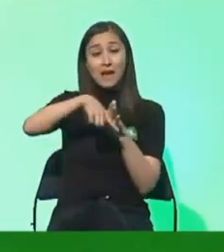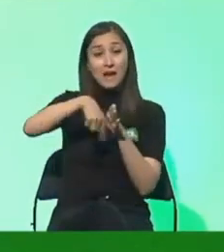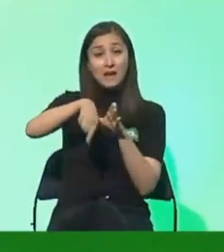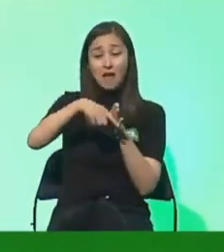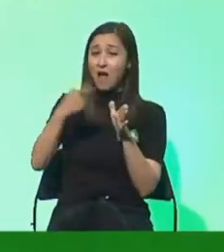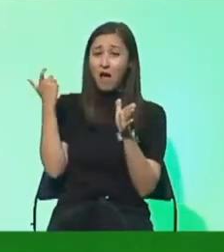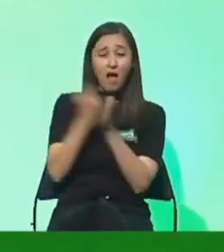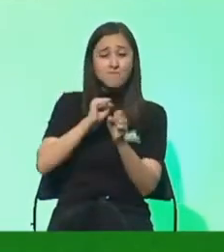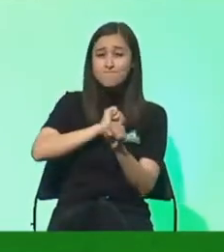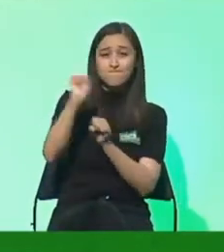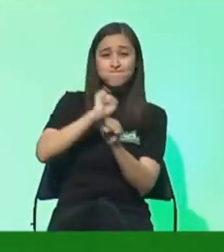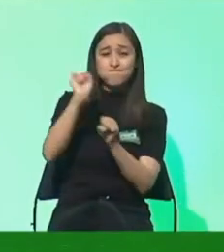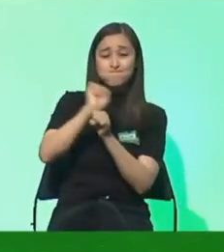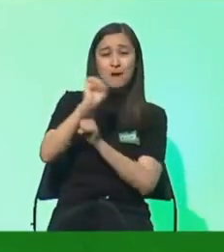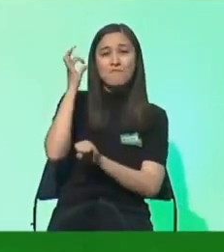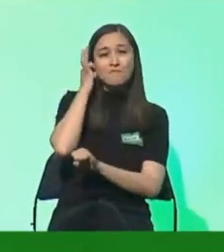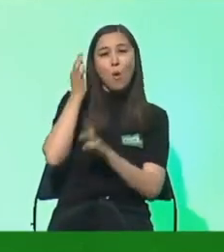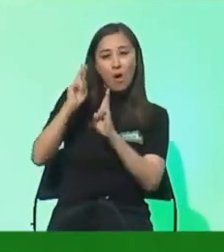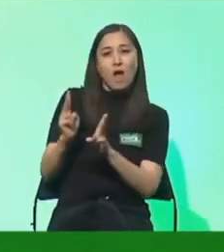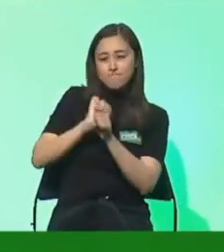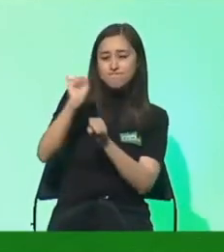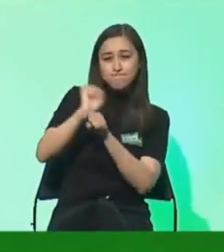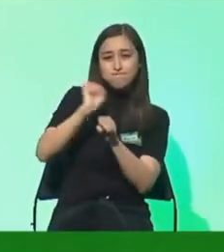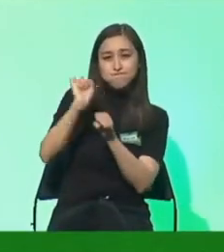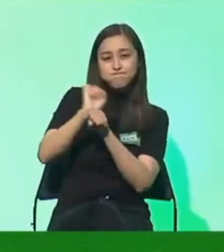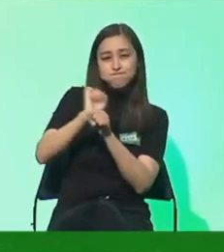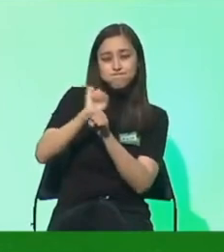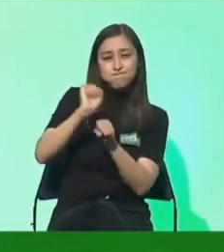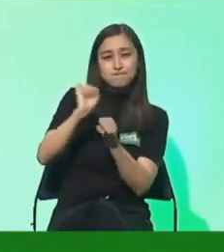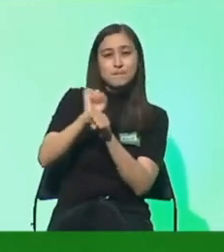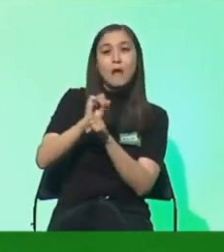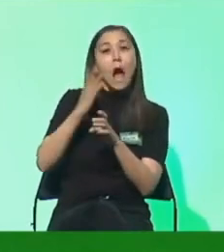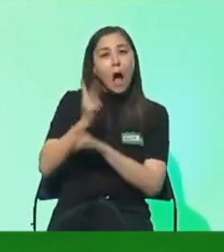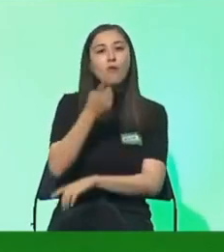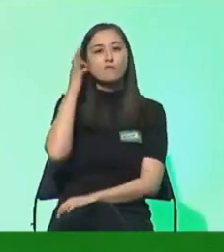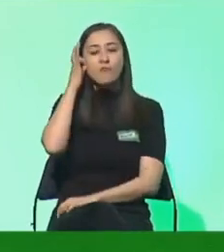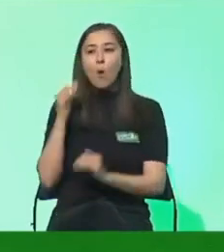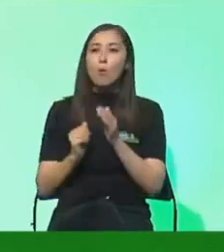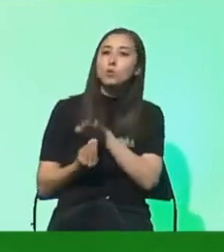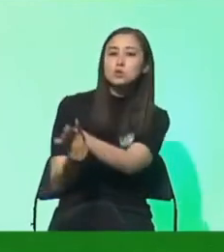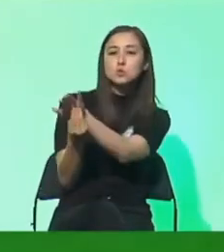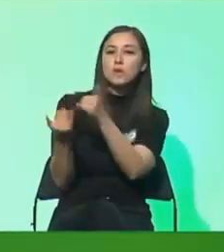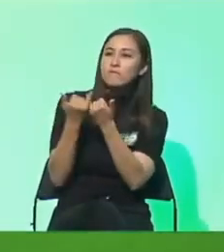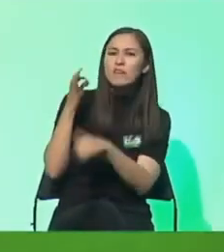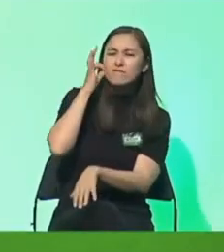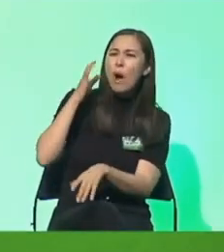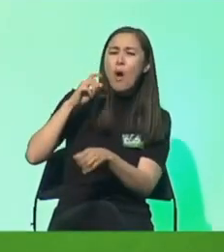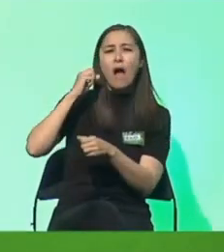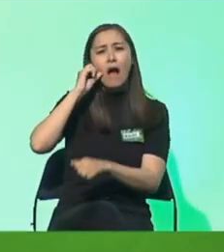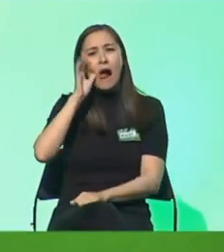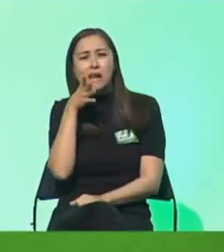hart immer wieder aufs Neue erkämpft und Pol hält. Und die Frauen damit ausstatten kann, zu wissen, wie das geht da draußen am